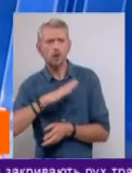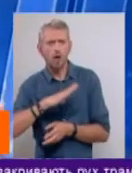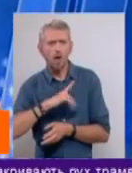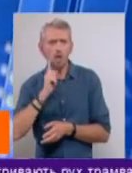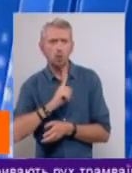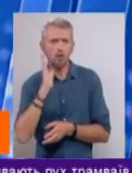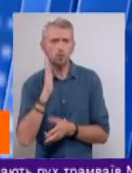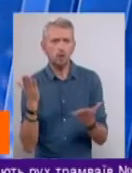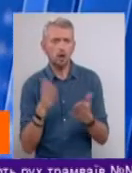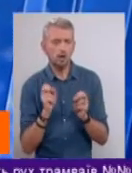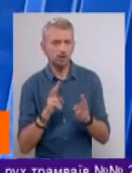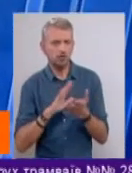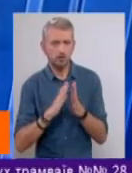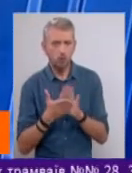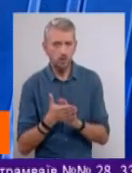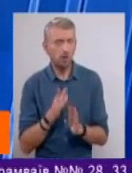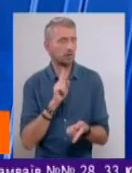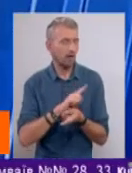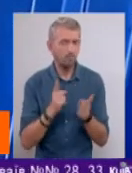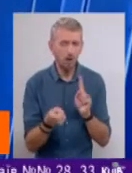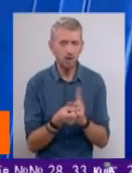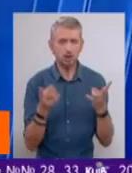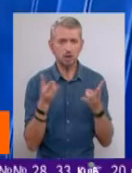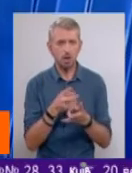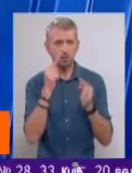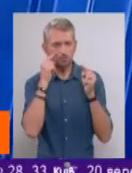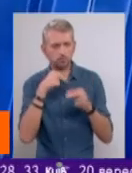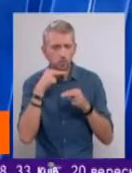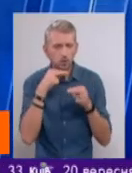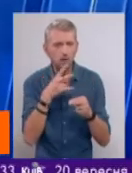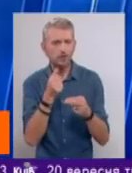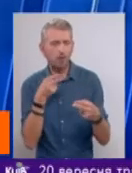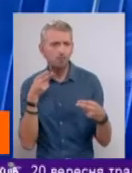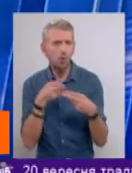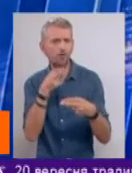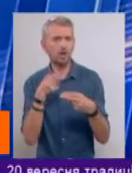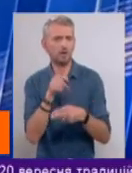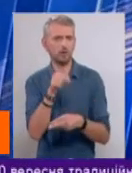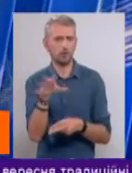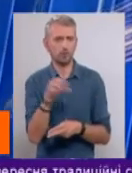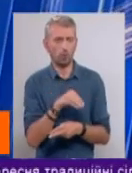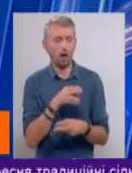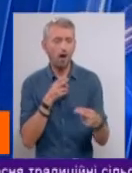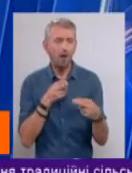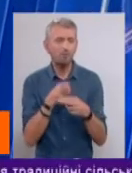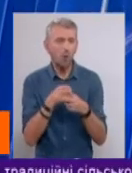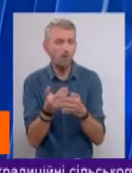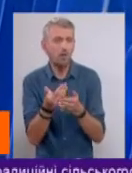буде якась критична ситуація. Навпаки, треба зосередитись на профілактиці всього цього. А профілактика